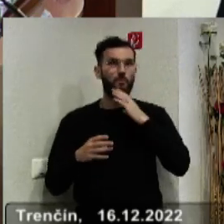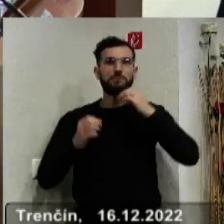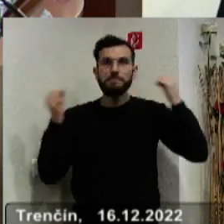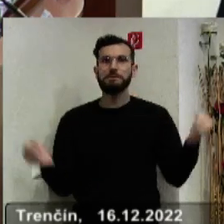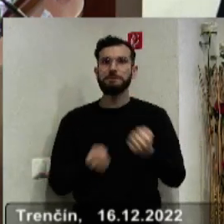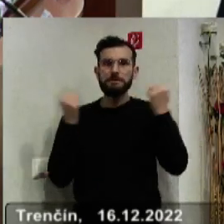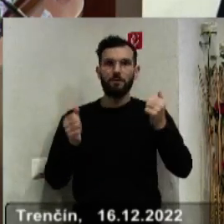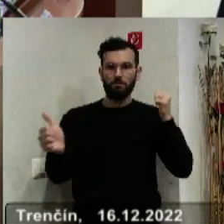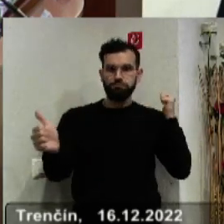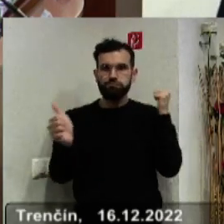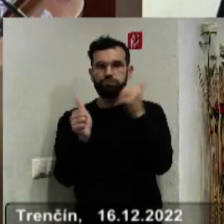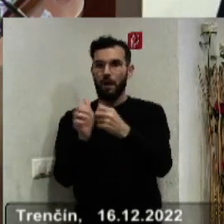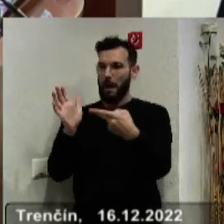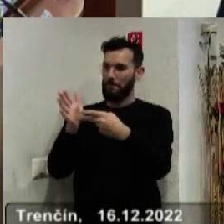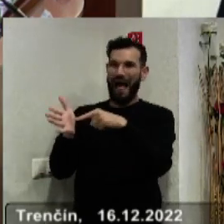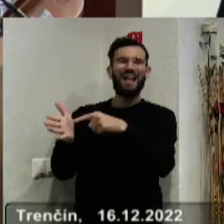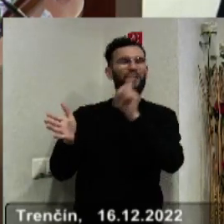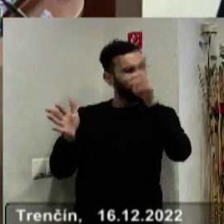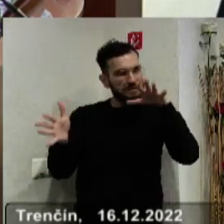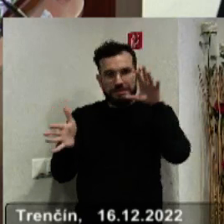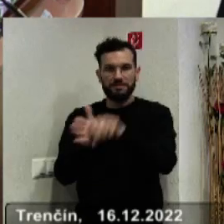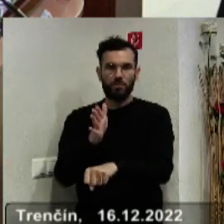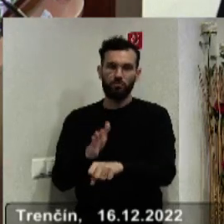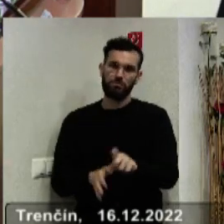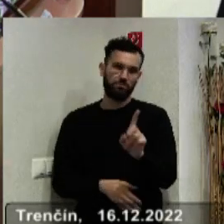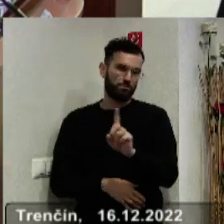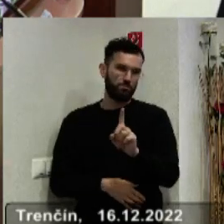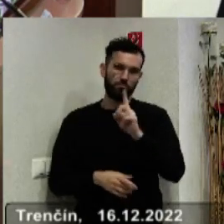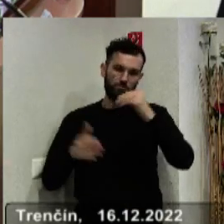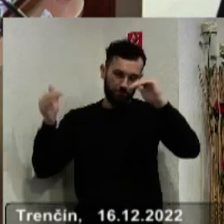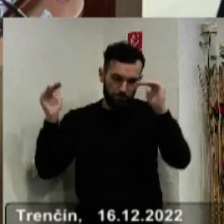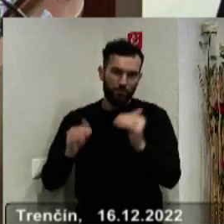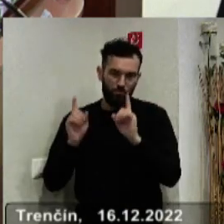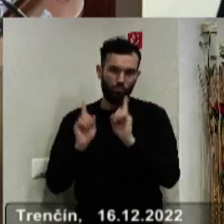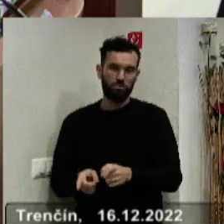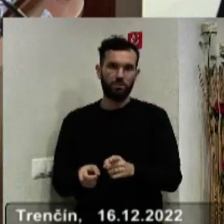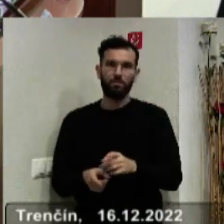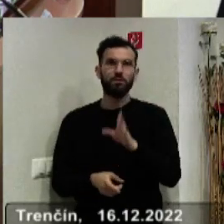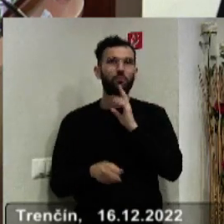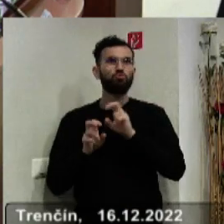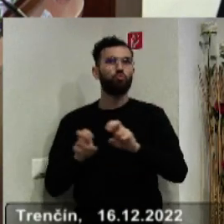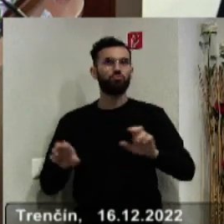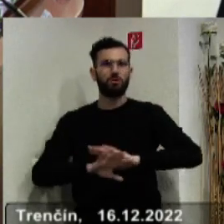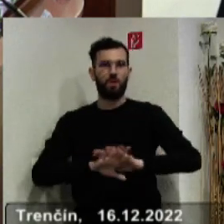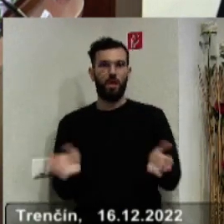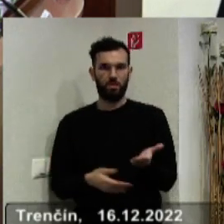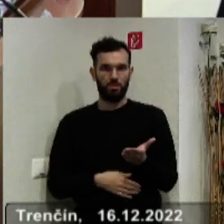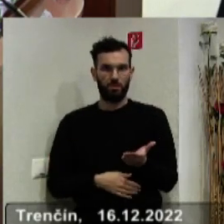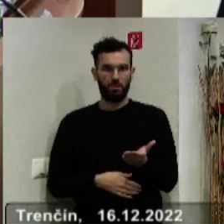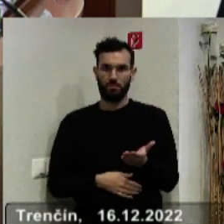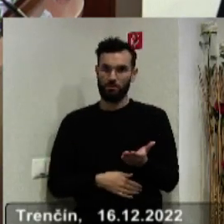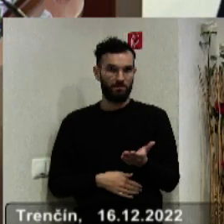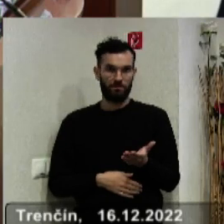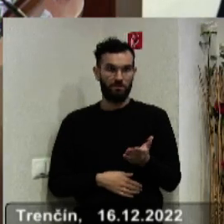súčasne prebrať všetko, čo v tých plánoch je. Tam treba robiť nejaké redukcie a nemôžeme to nechať len na učiteľov, pretože on sa k svojim